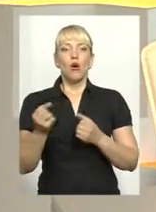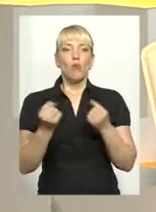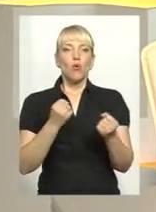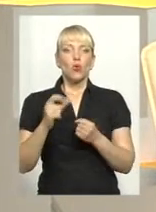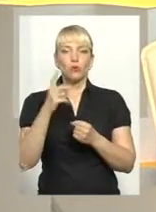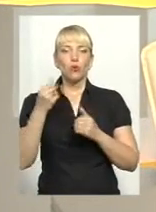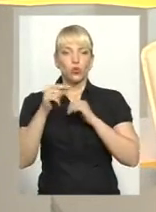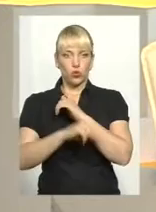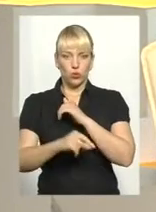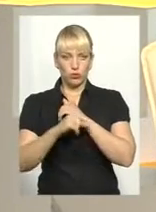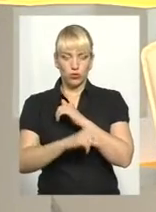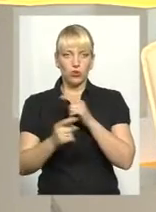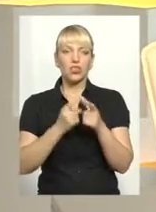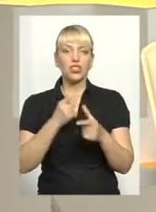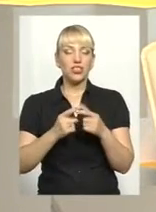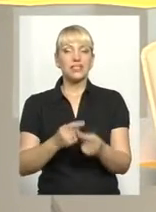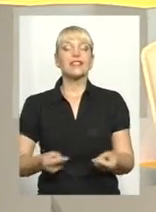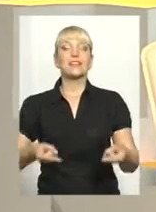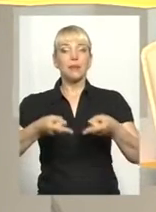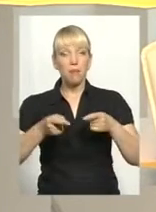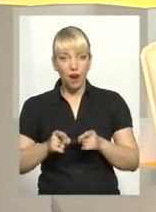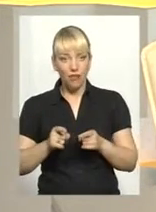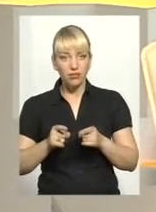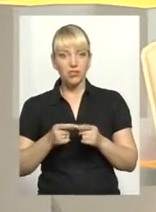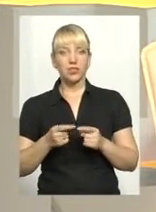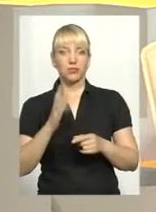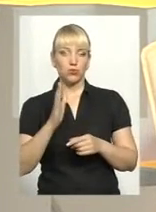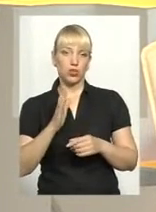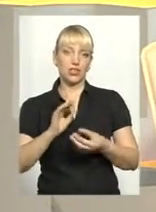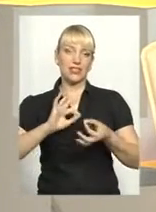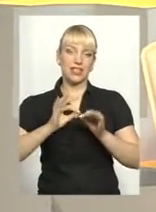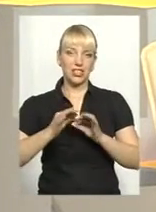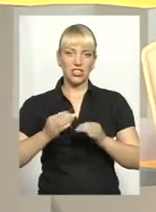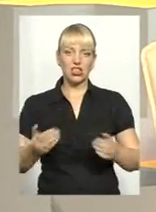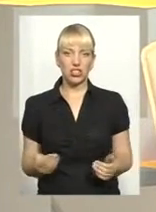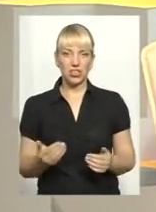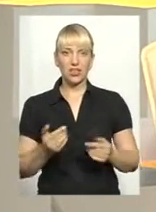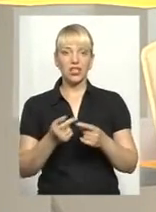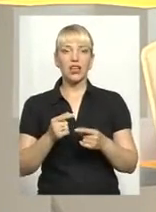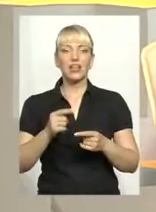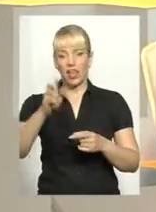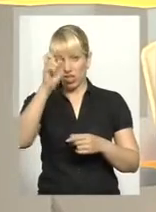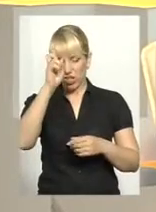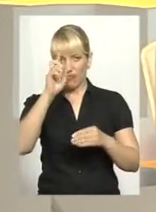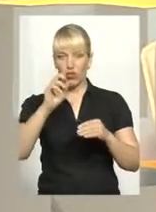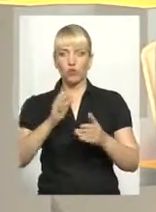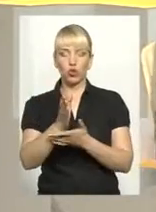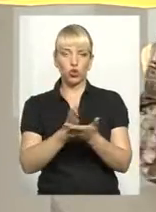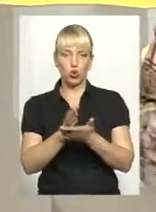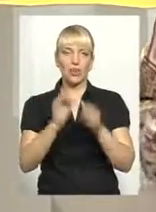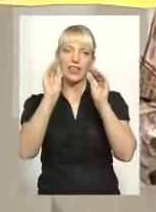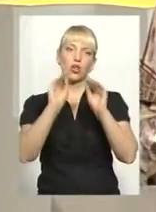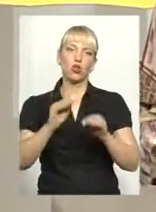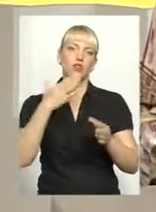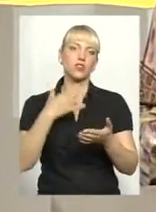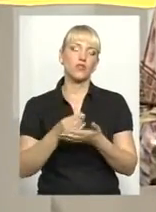корупцією, і чи справді складніше стане державному чиновнику декларувати свої доходи. Про це все сьогодні